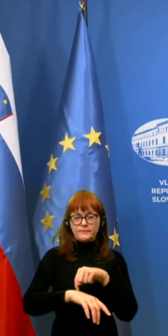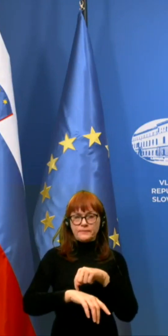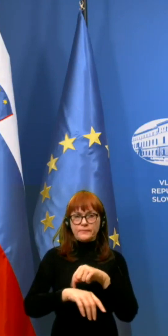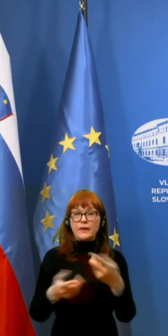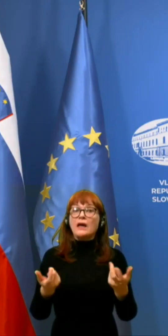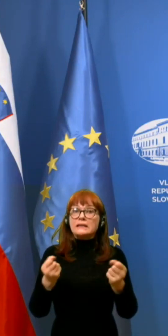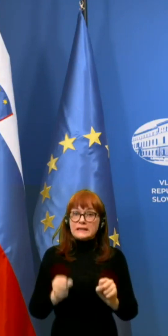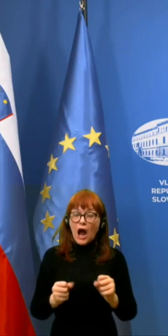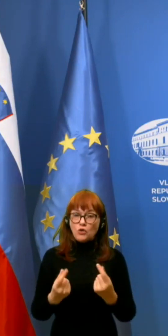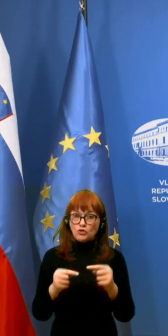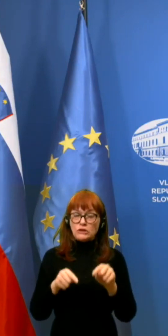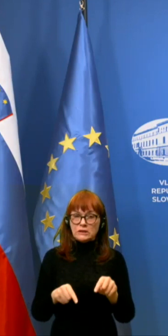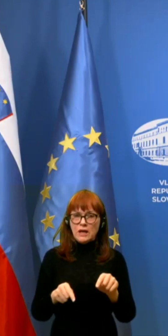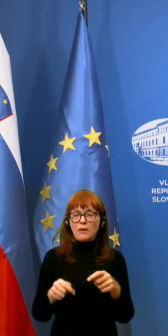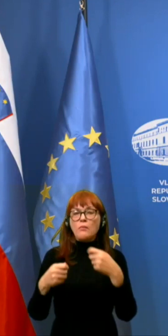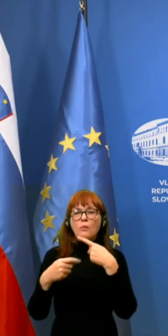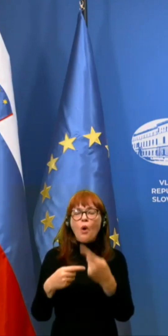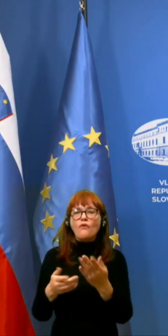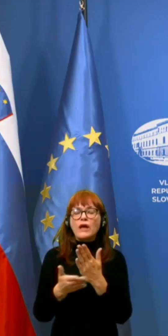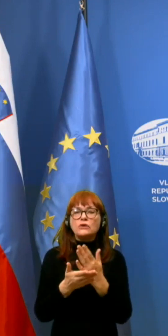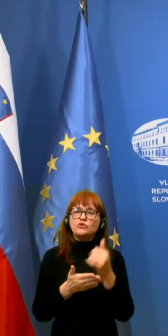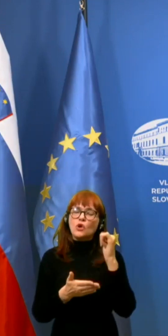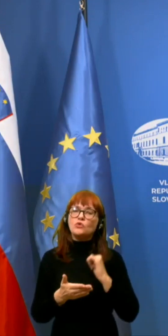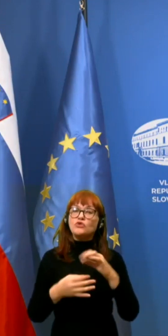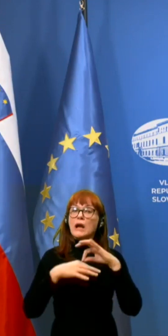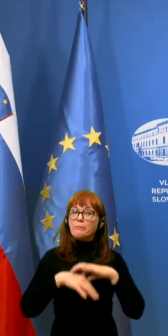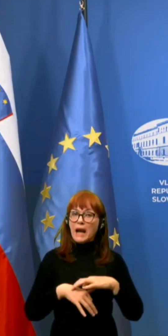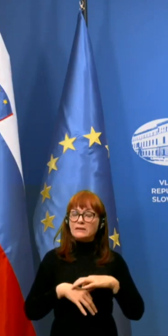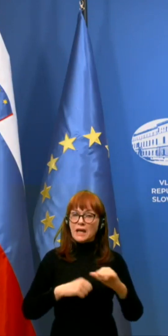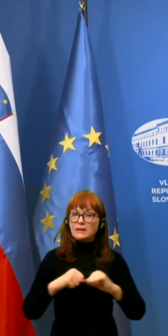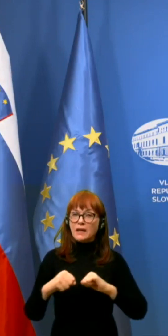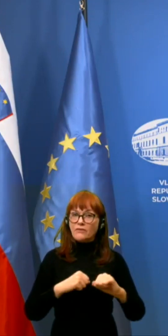Ne zaključim s tem, kar je povedal prvzaprav včeraj predsednik,